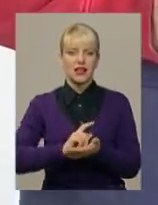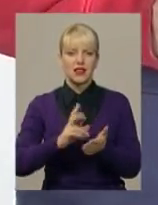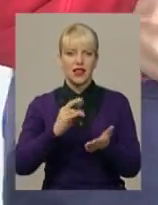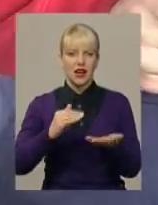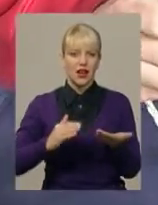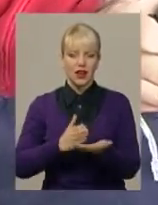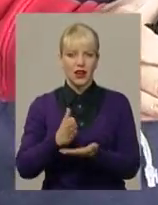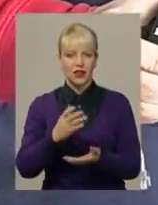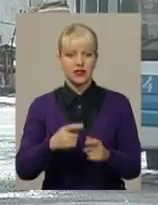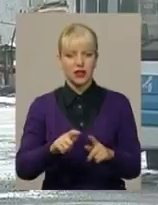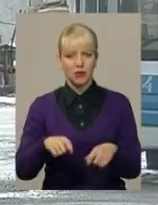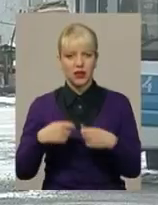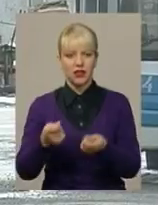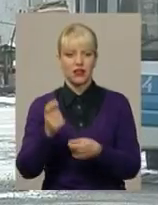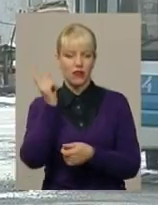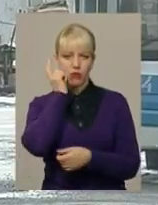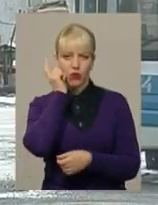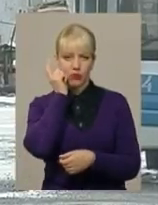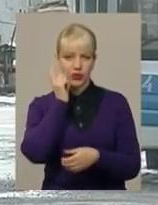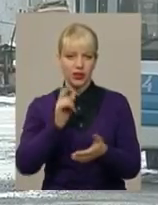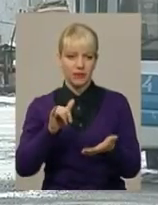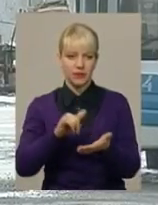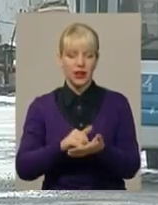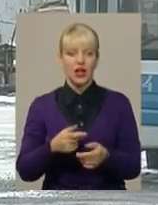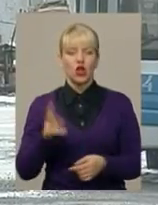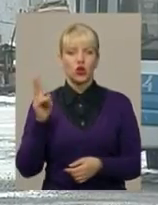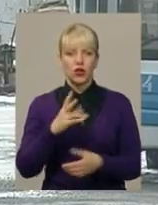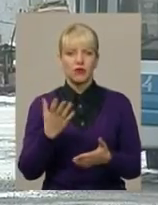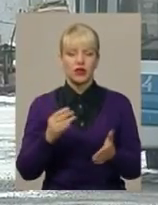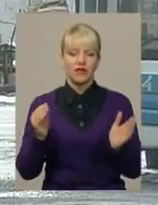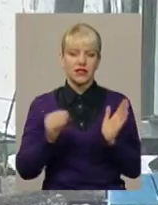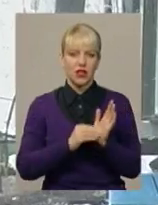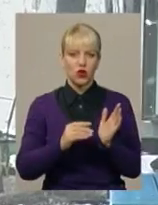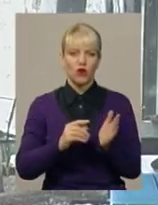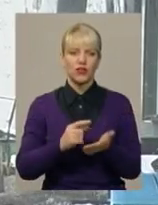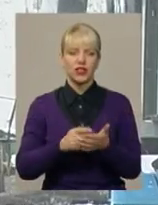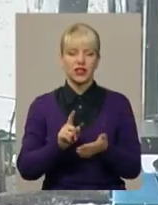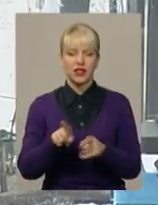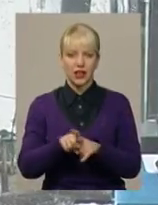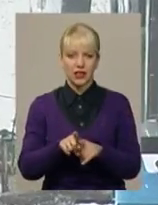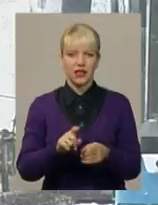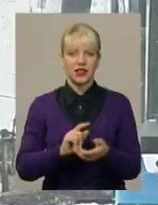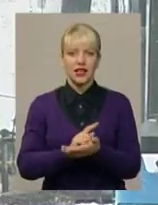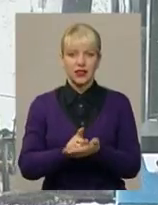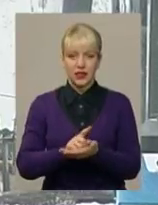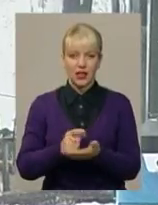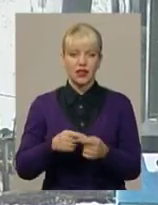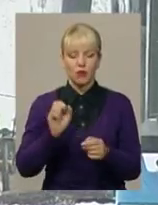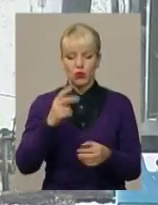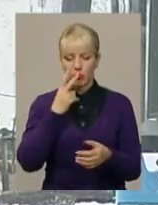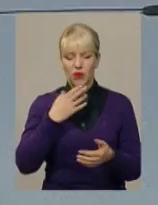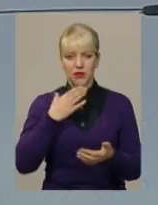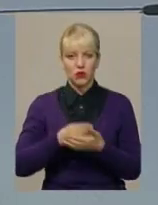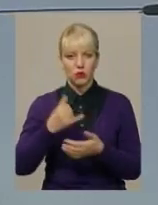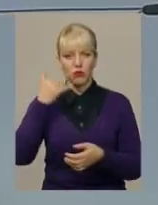передає мобільні дані. Тролейбус, у якому встановлений такий трекер, хмельничани зможуть побачити на екрані свого мобільного. Для цього треба